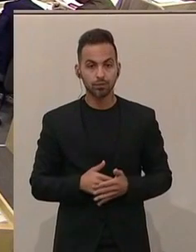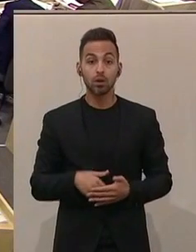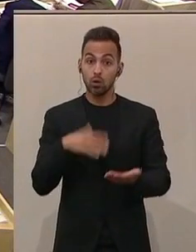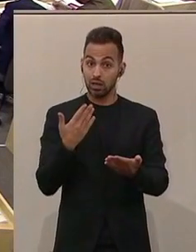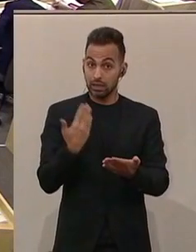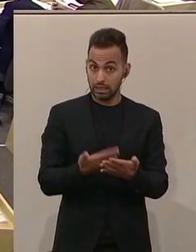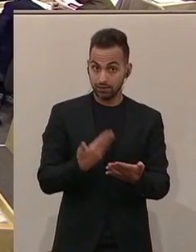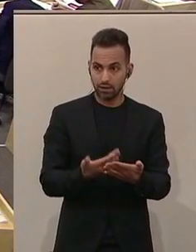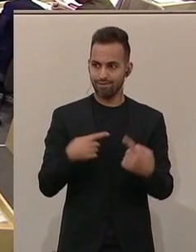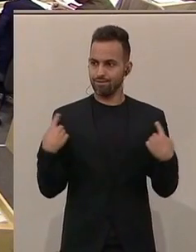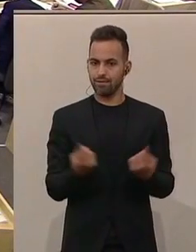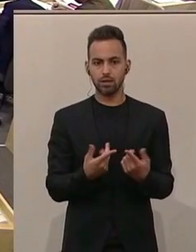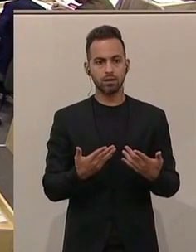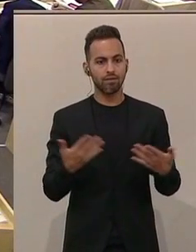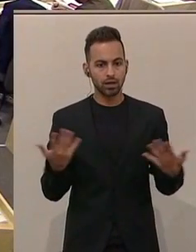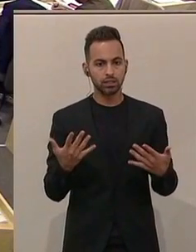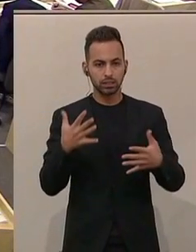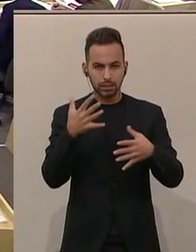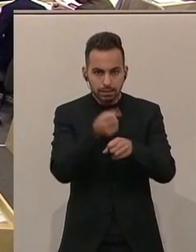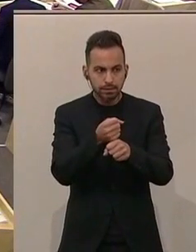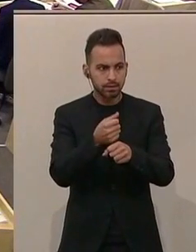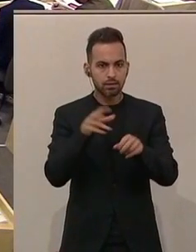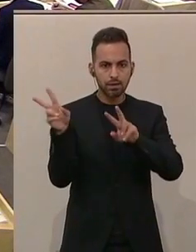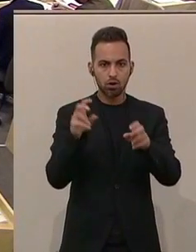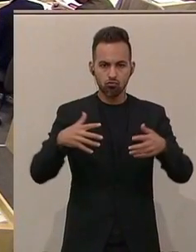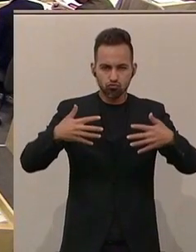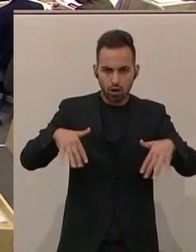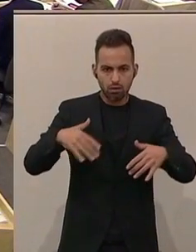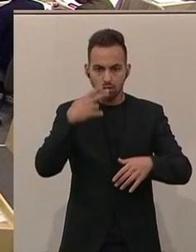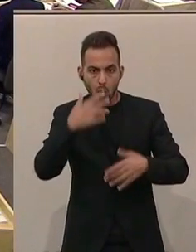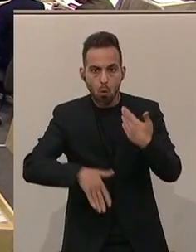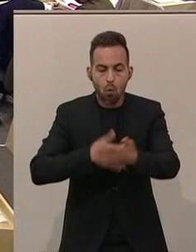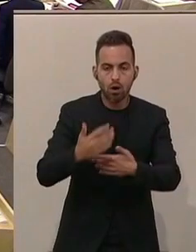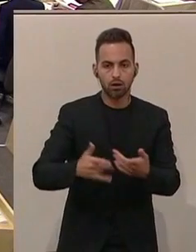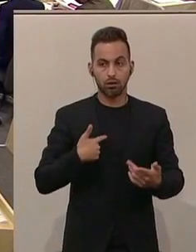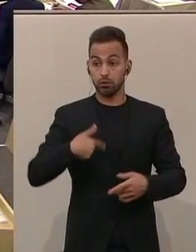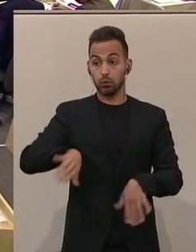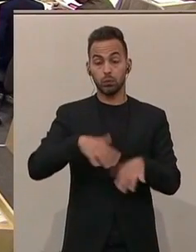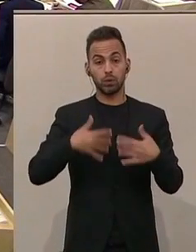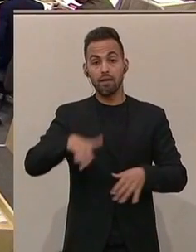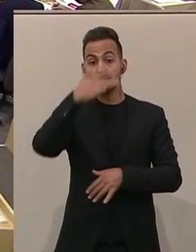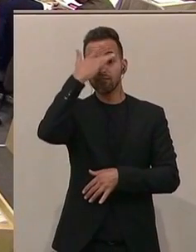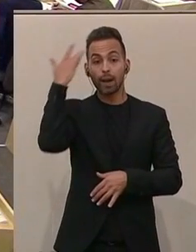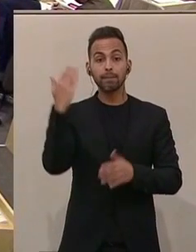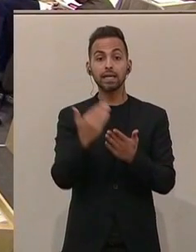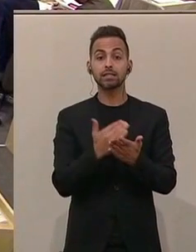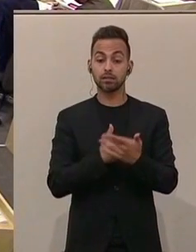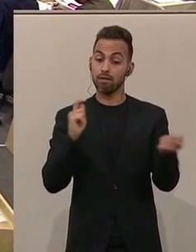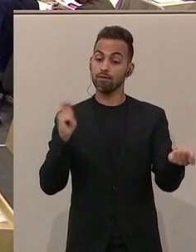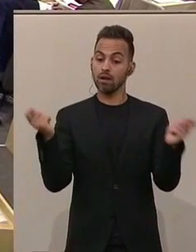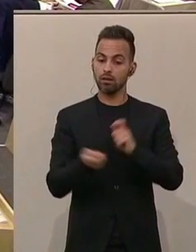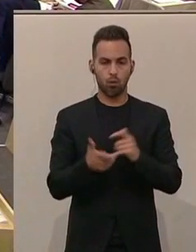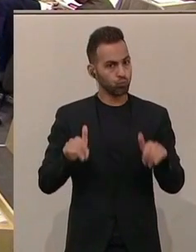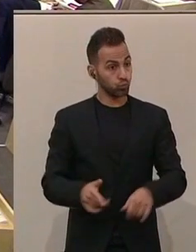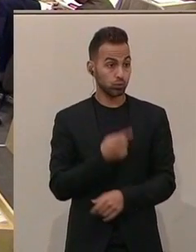Und deshalb sind wir jetzt dran, in einer wirklichen Schnelle, die man nur bewundern kann, das Fremdengesetz zu ändern. Das